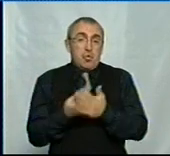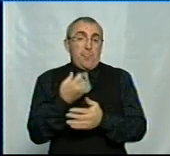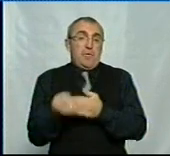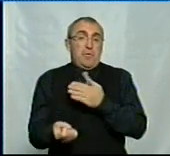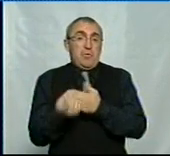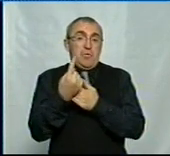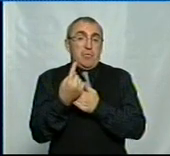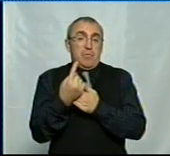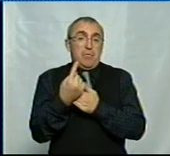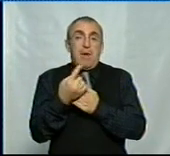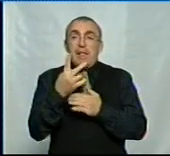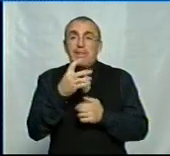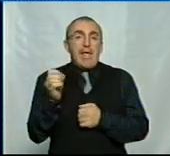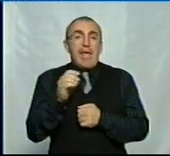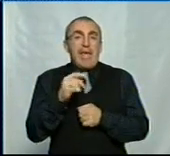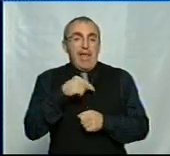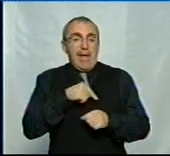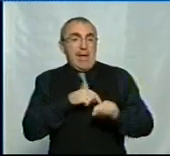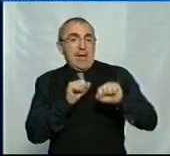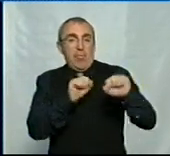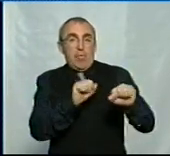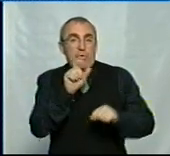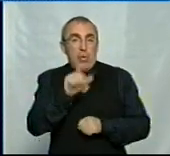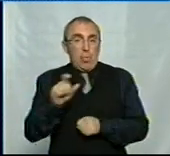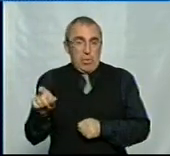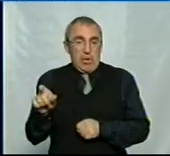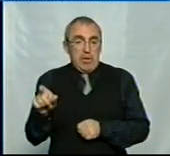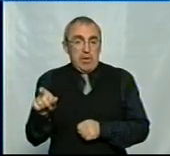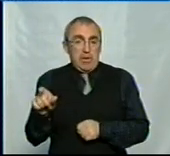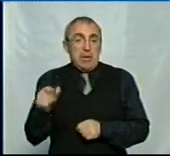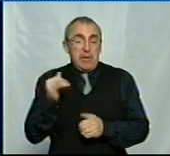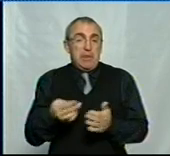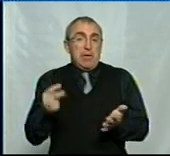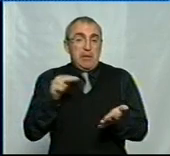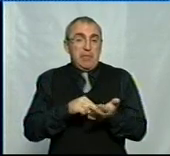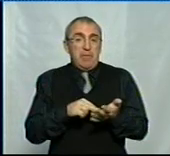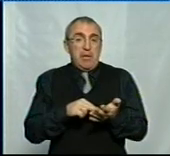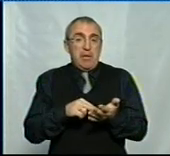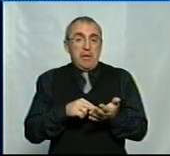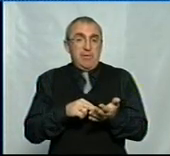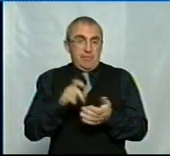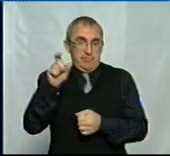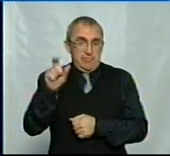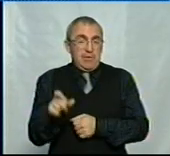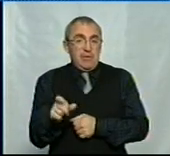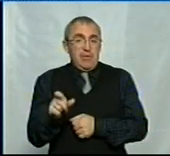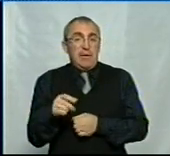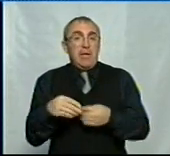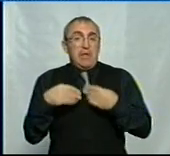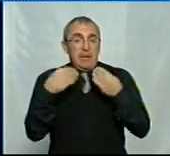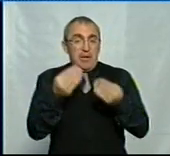прослойка неімунних людей, які і стали резервуаром, і